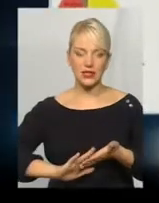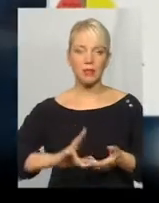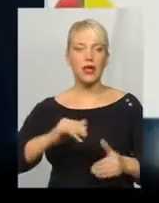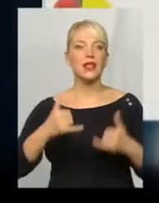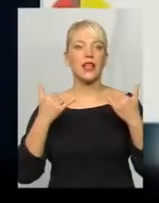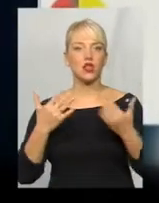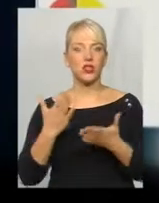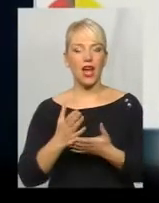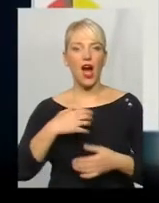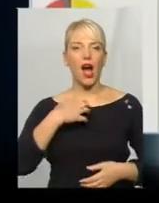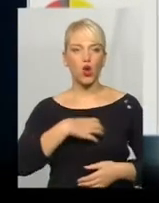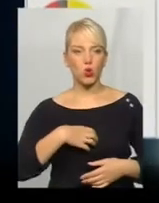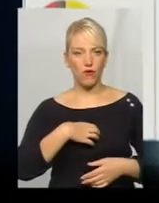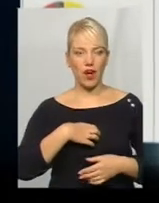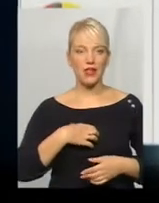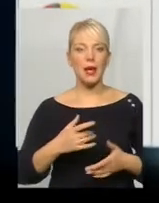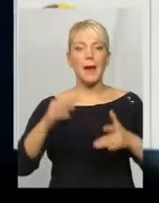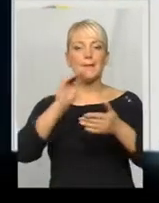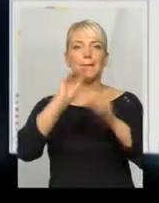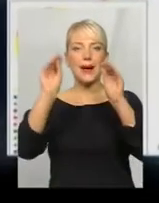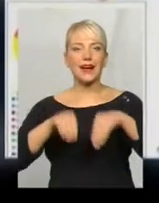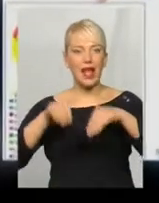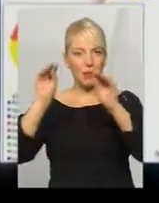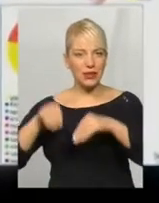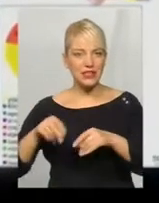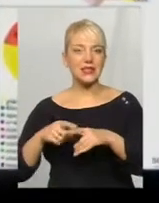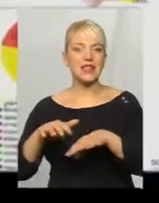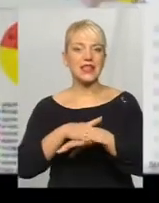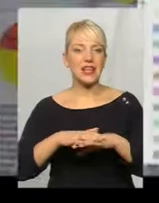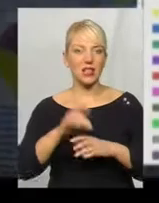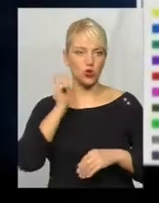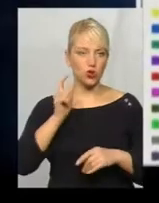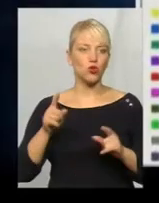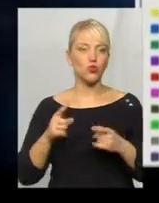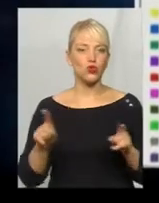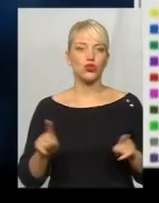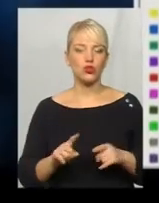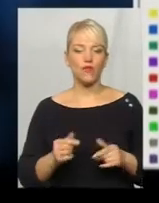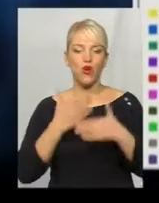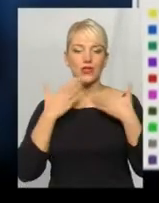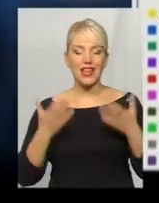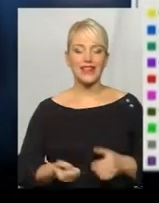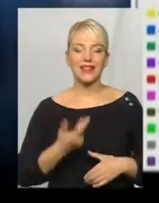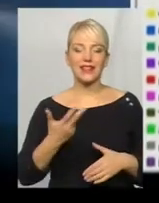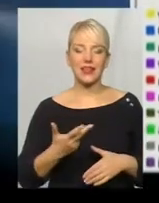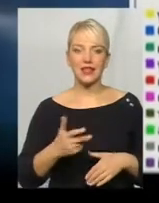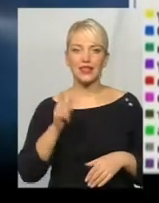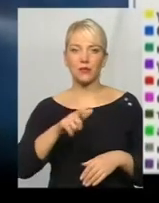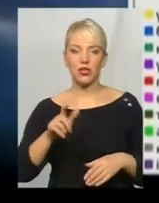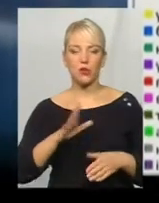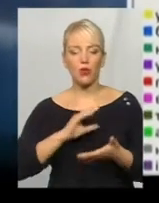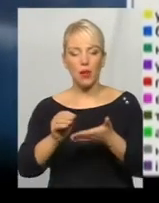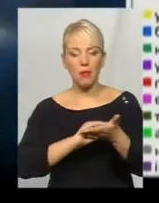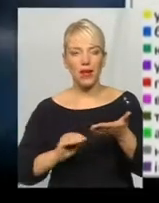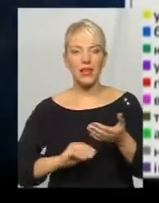на сьогодні є актуальним черговий перепис населення України, адже в останній кількість мешканців визначали шляхом перепису